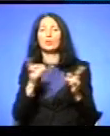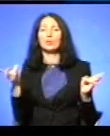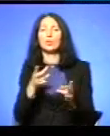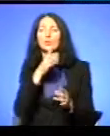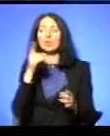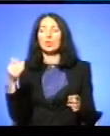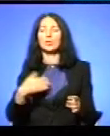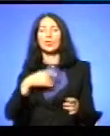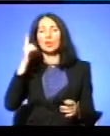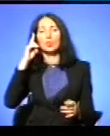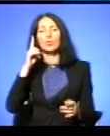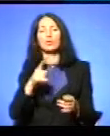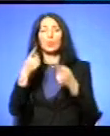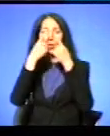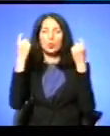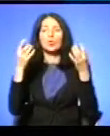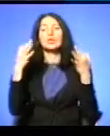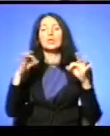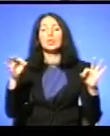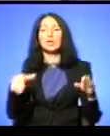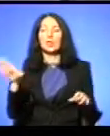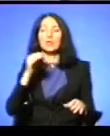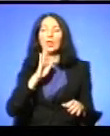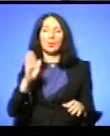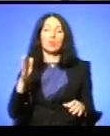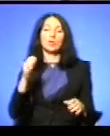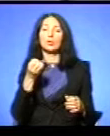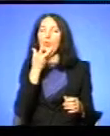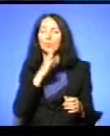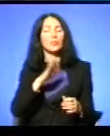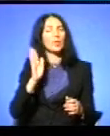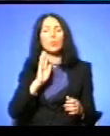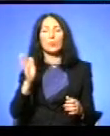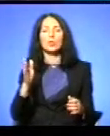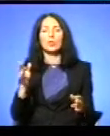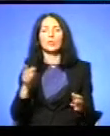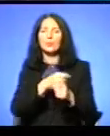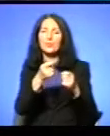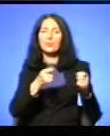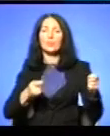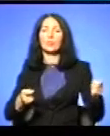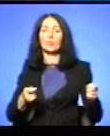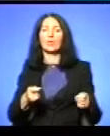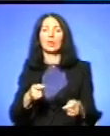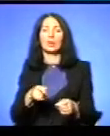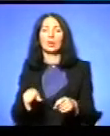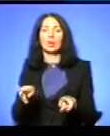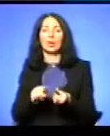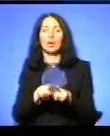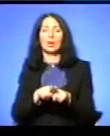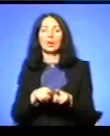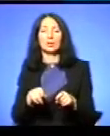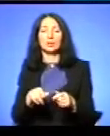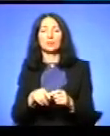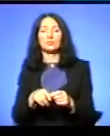Я також думав, що проголосить незалежність Все стане на свої місцях Не стане Бо психологія, якщо воно привикло тягнути То воно буде і з сині